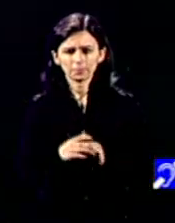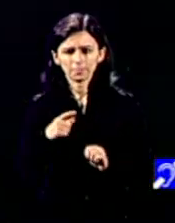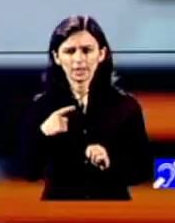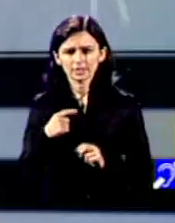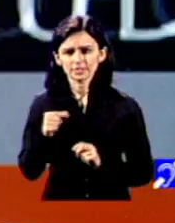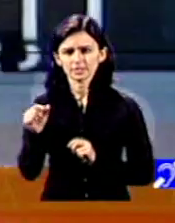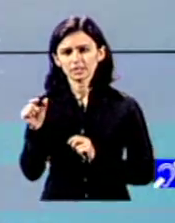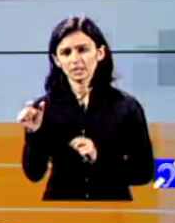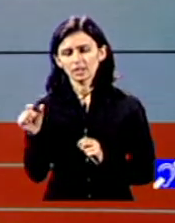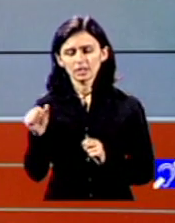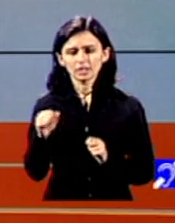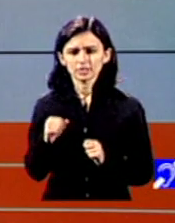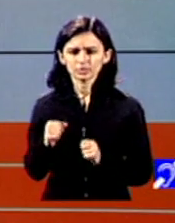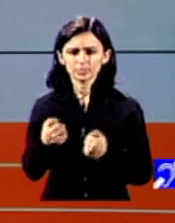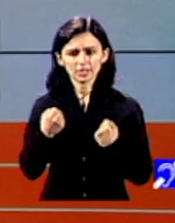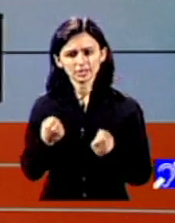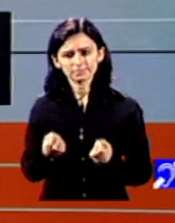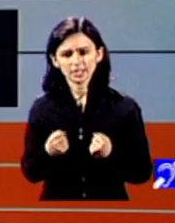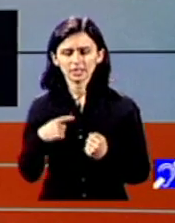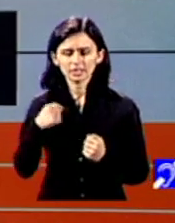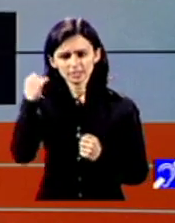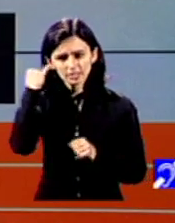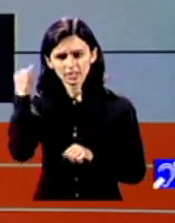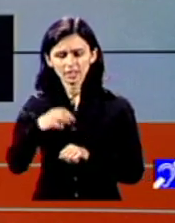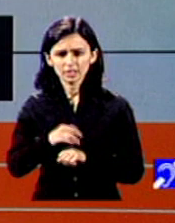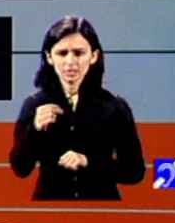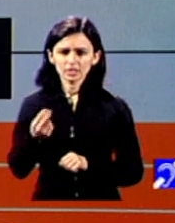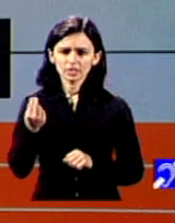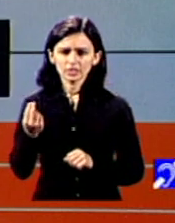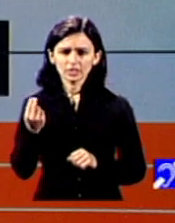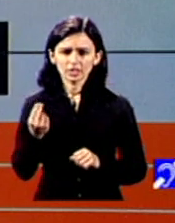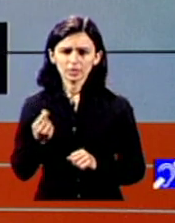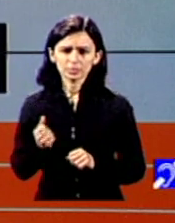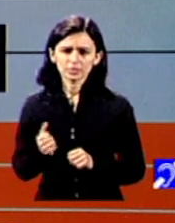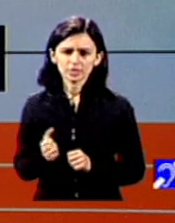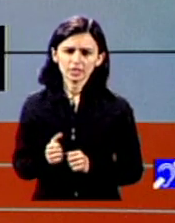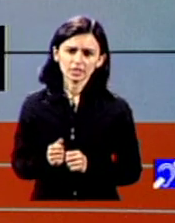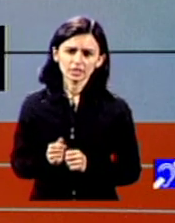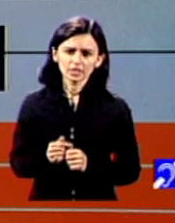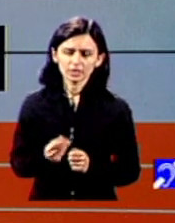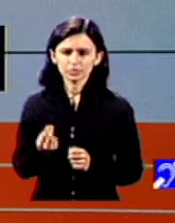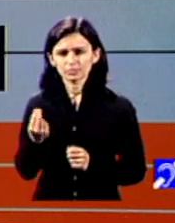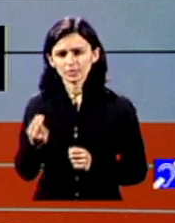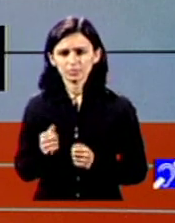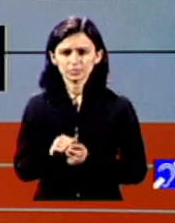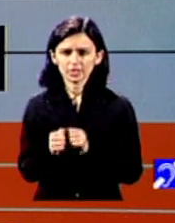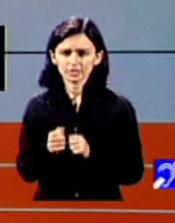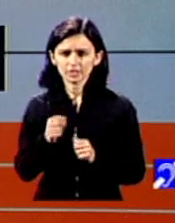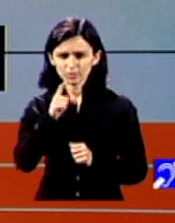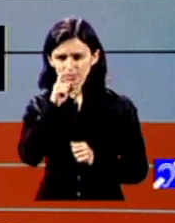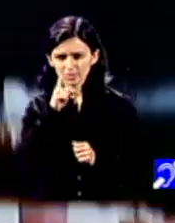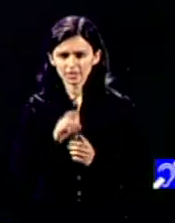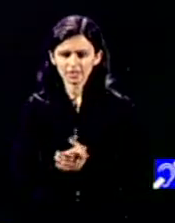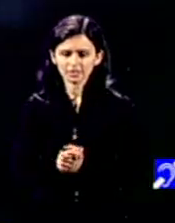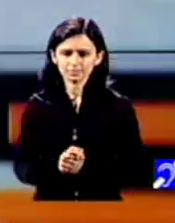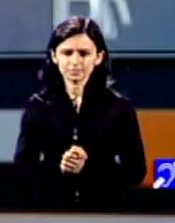lumii sunt inițiative bune pe de altă parte cu bune și cu rele așa cum ne-ai obișnuit de fiecare dată la Fără Prejudecăți Te